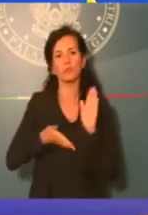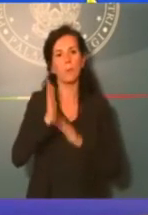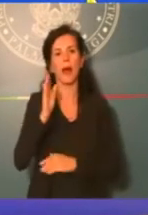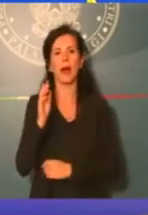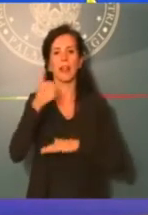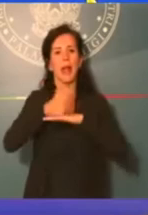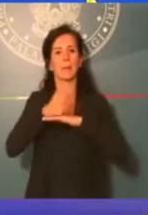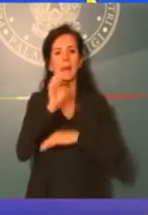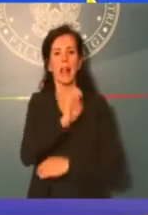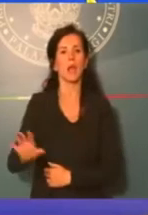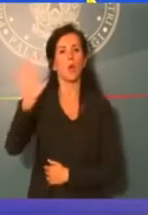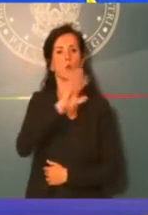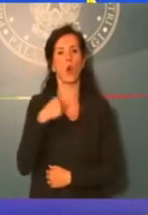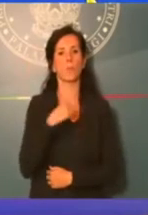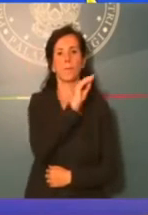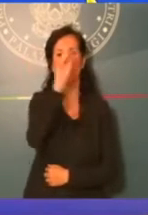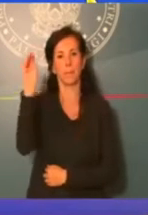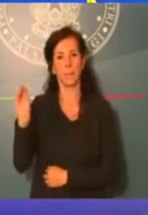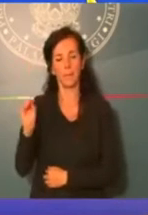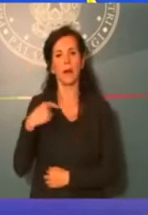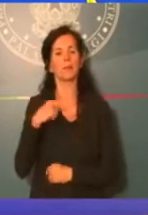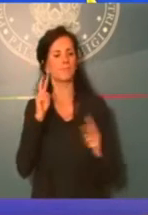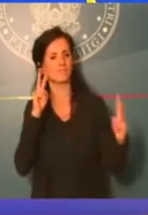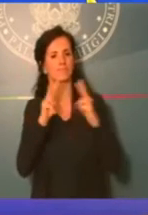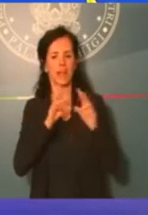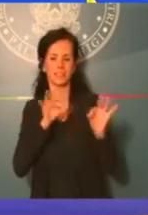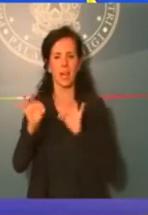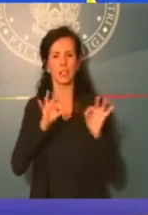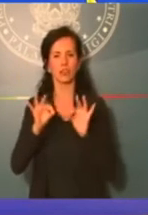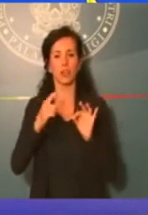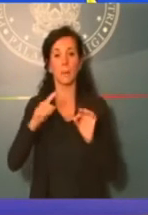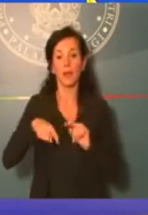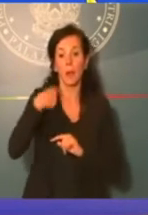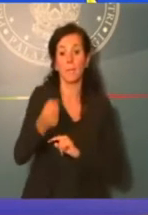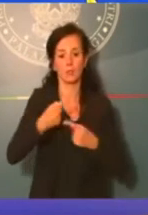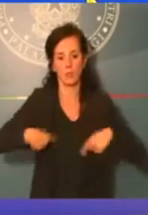cercare di elaborare la strategia finale in vista del prossimo Consiglio europeo.